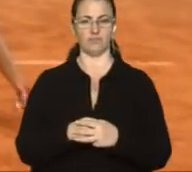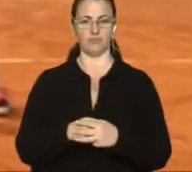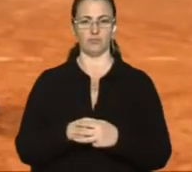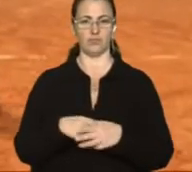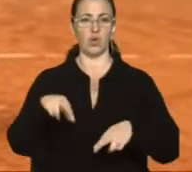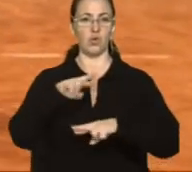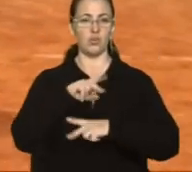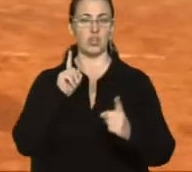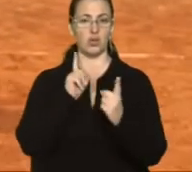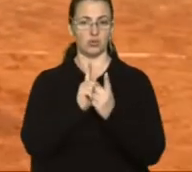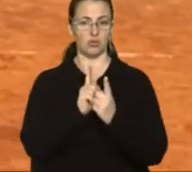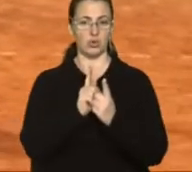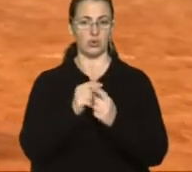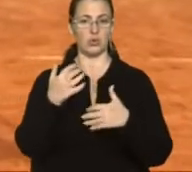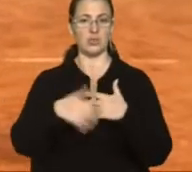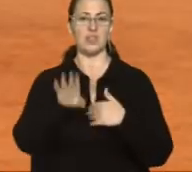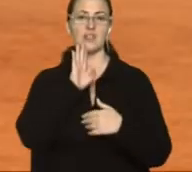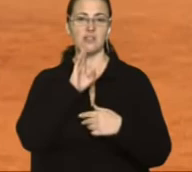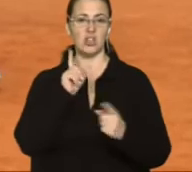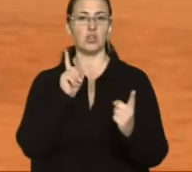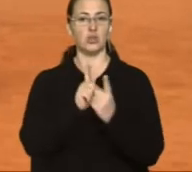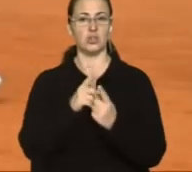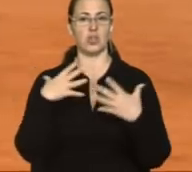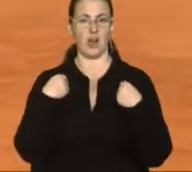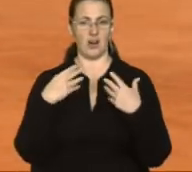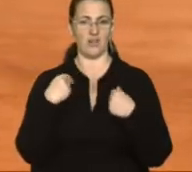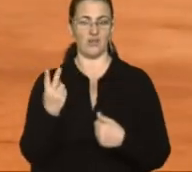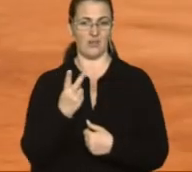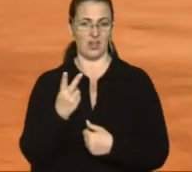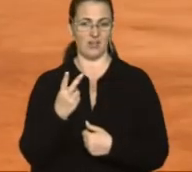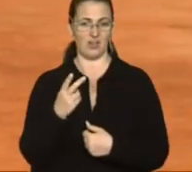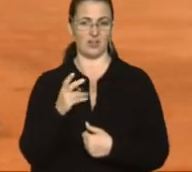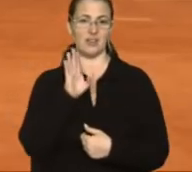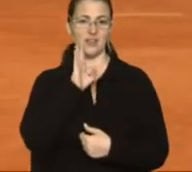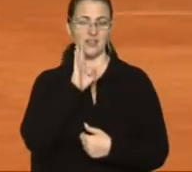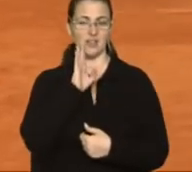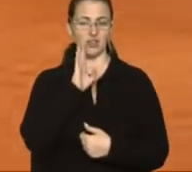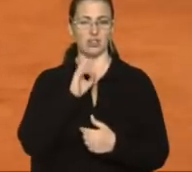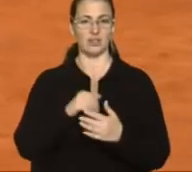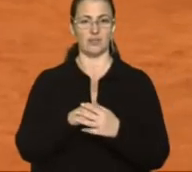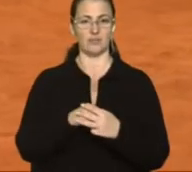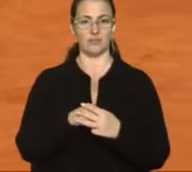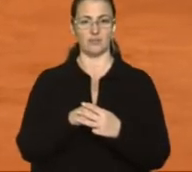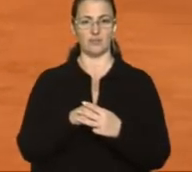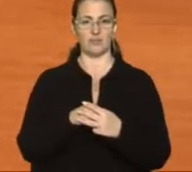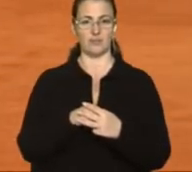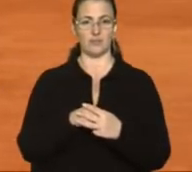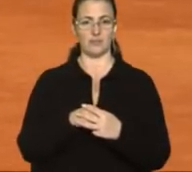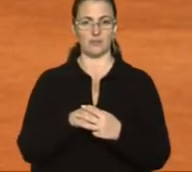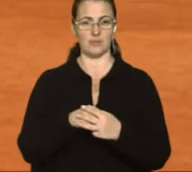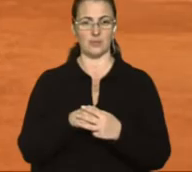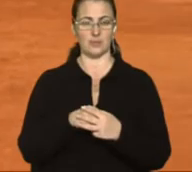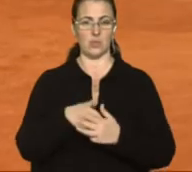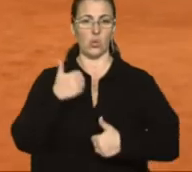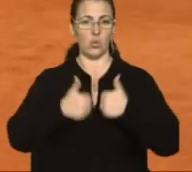У фінальному поєдинку серед дівчат зустрічались також львіянки Анна Матем'янова та Анастасія Запоронюк. Двоксетом у